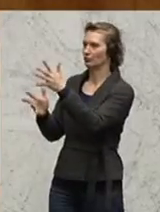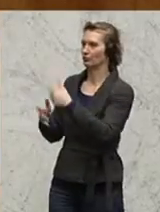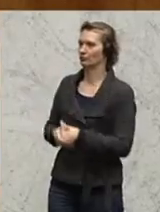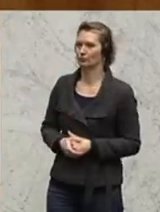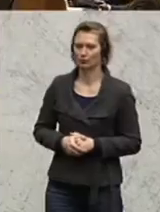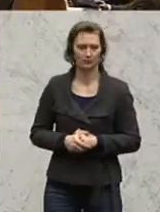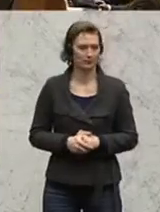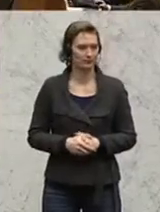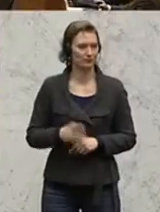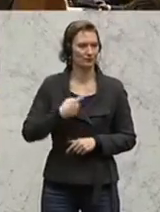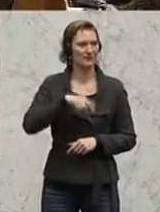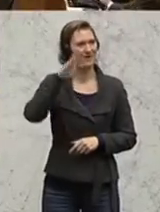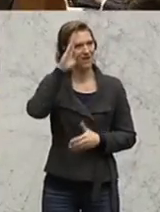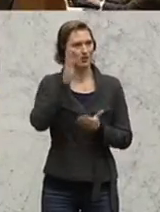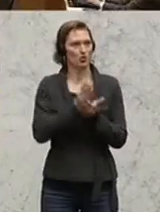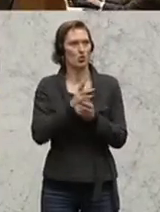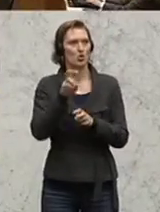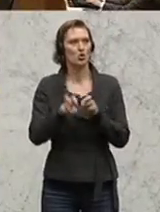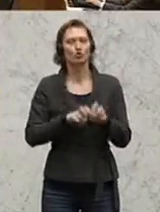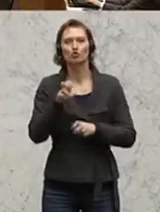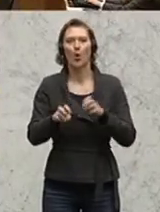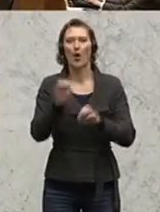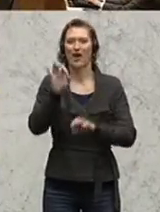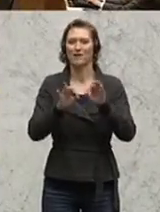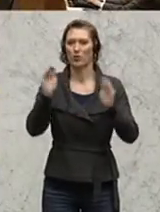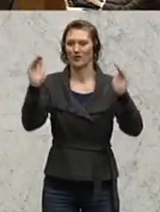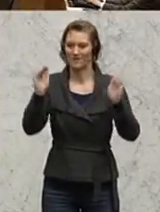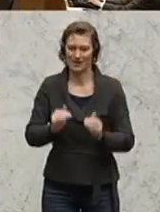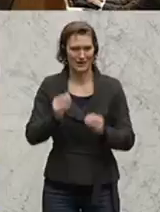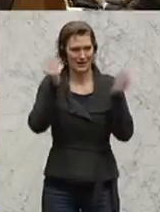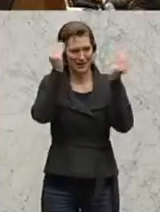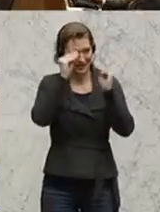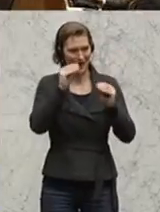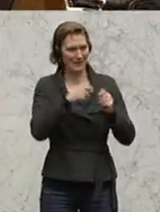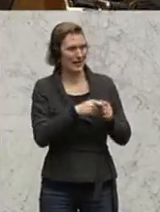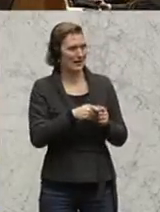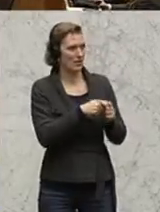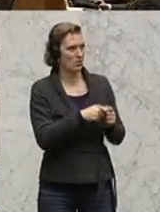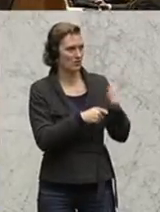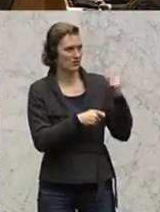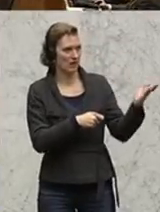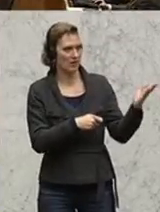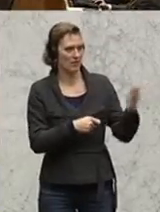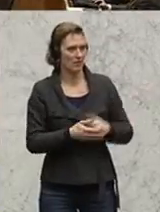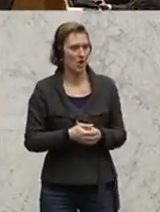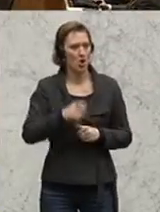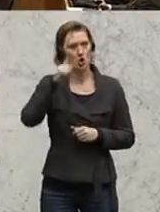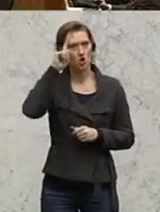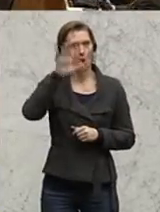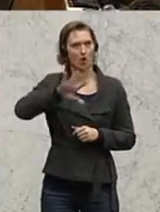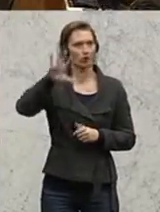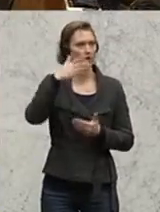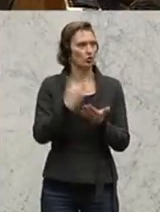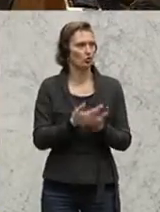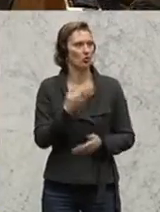Wir wissen das. Die Steuerquote muss gesenkt werden, sehr geehrte Genossen. Deutschland hat mit